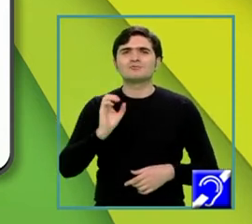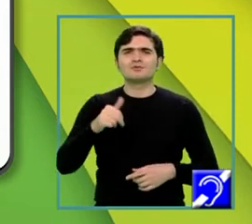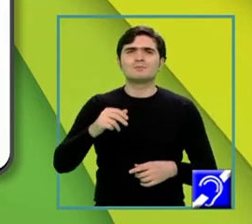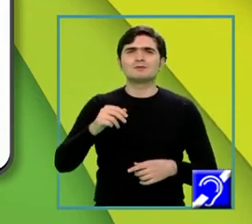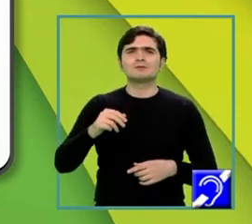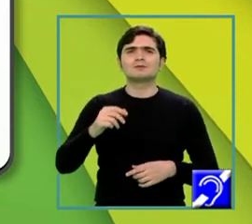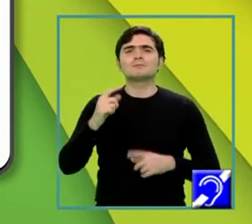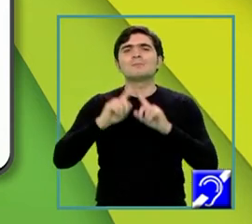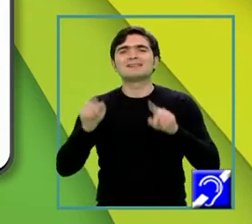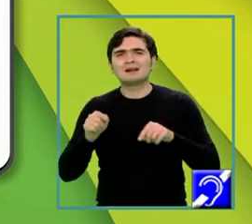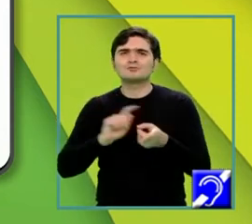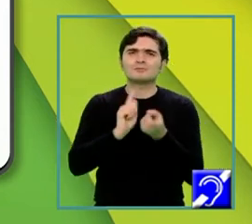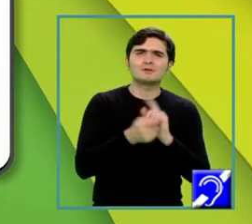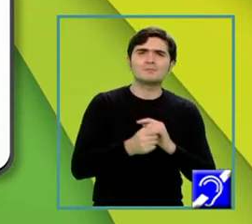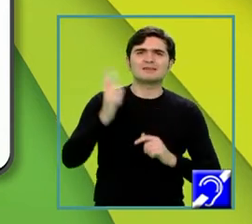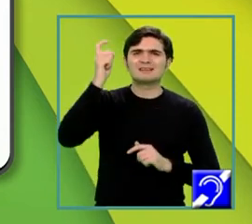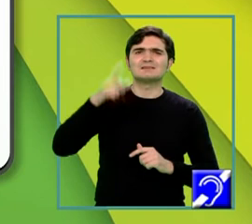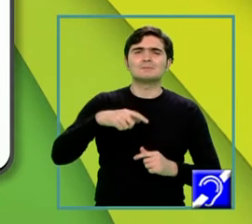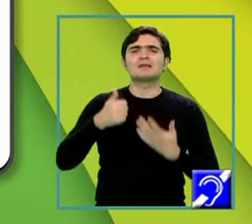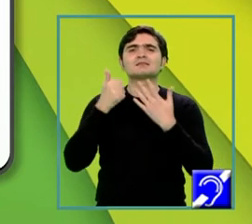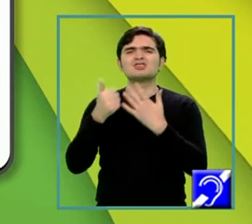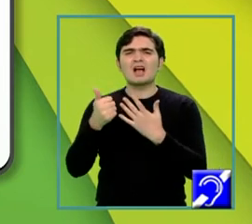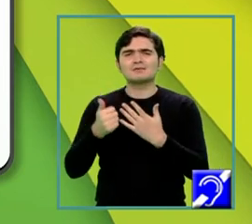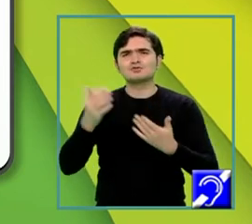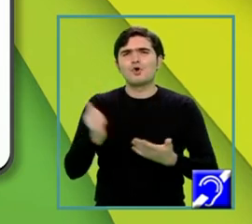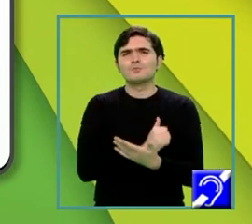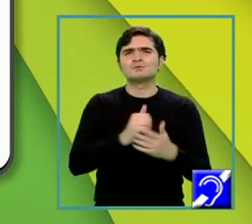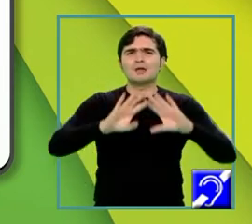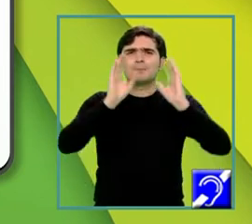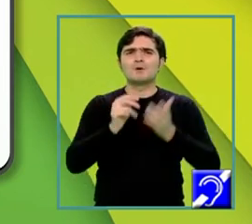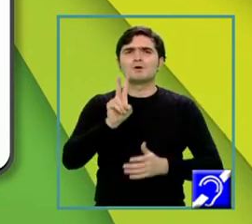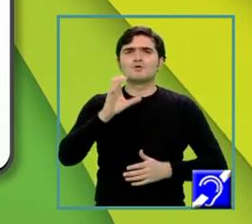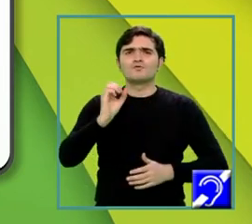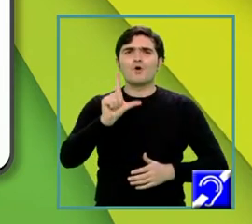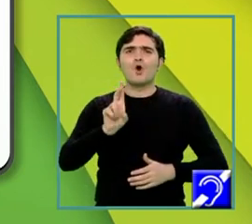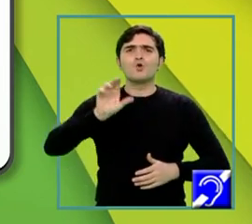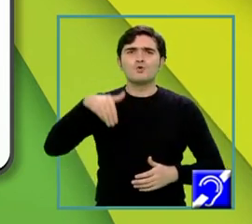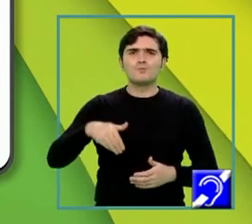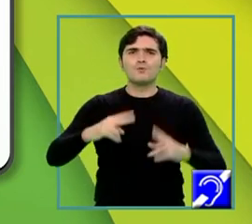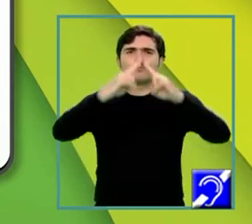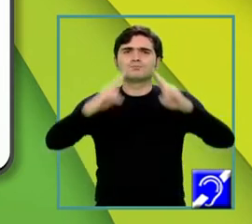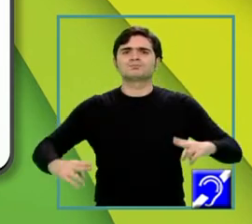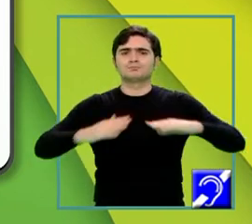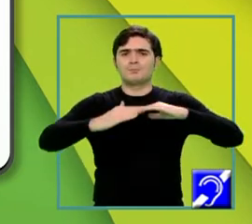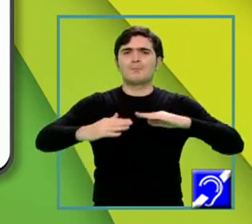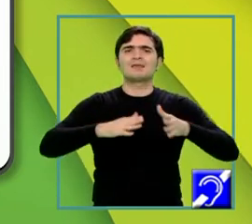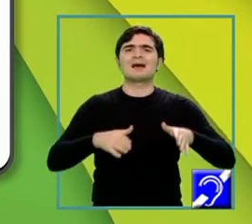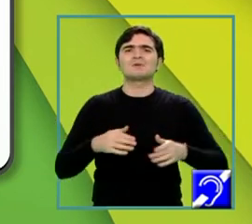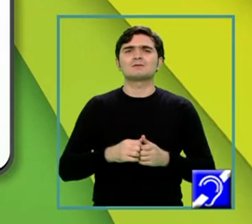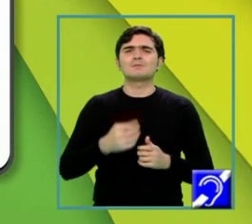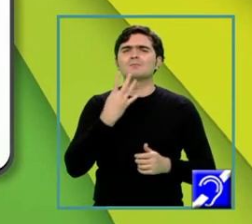înlocuit-o, înălțimea este 6 și obținem volumul acestei piramide hexagonare regulate, egal cu